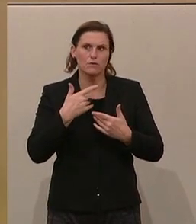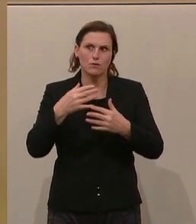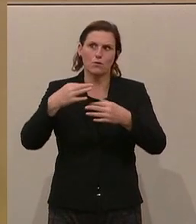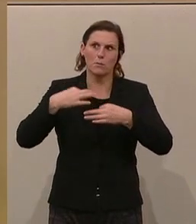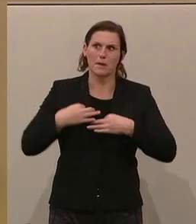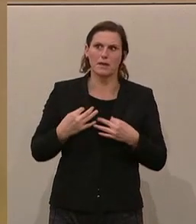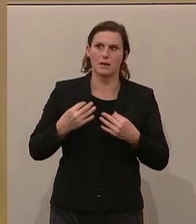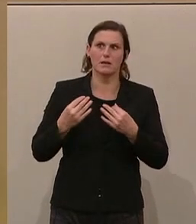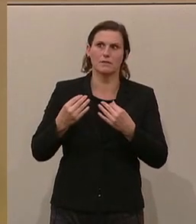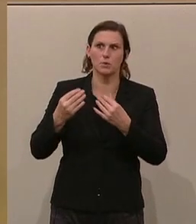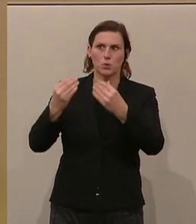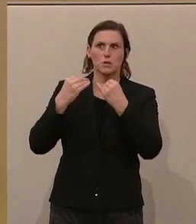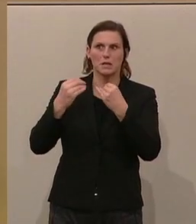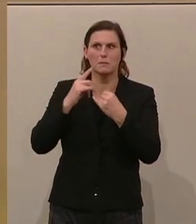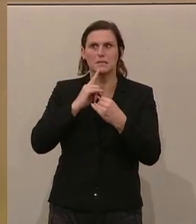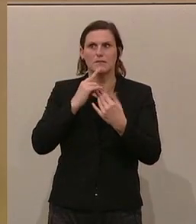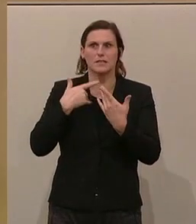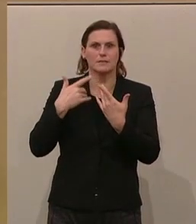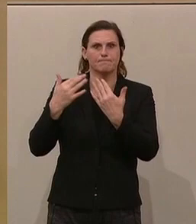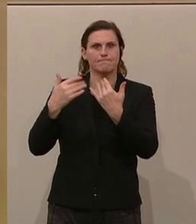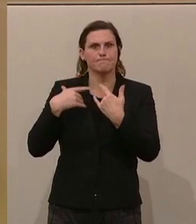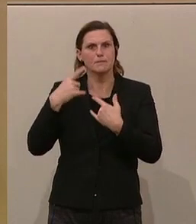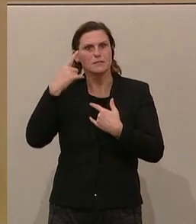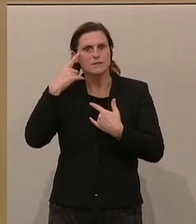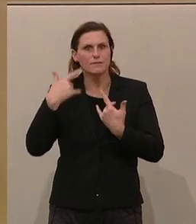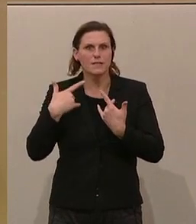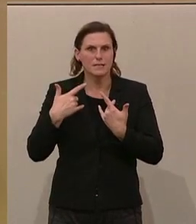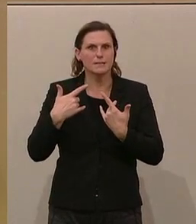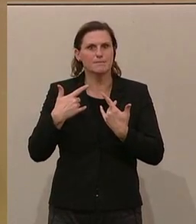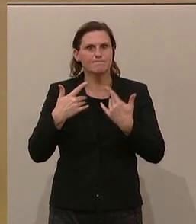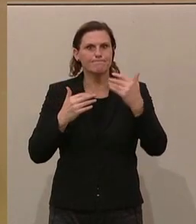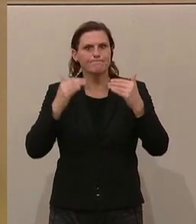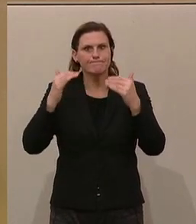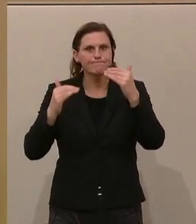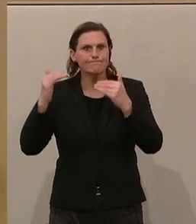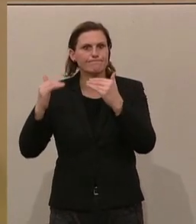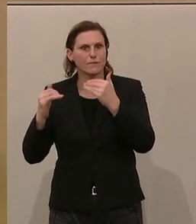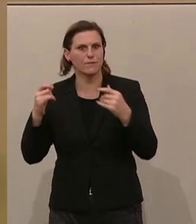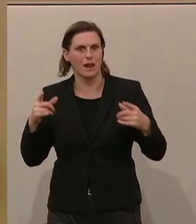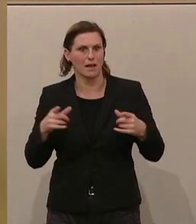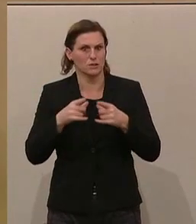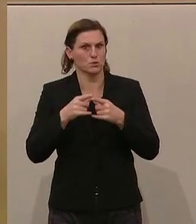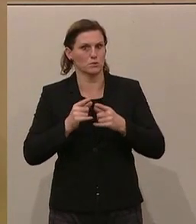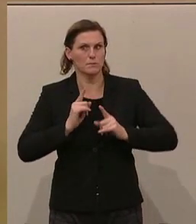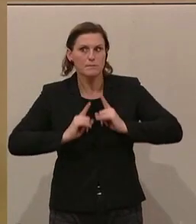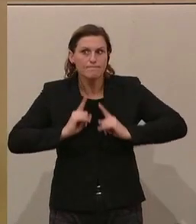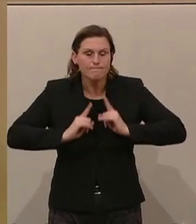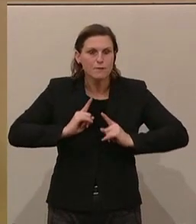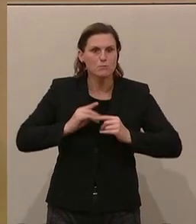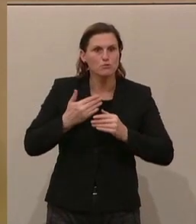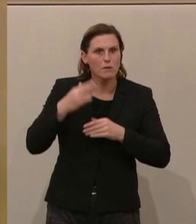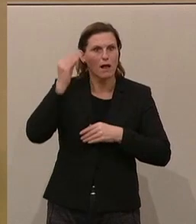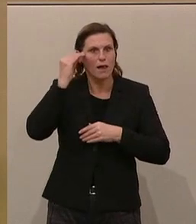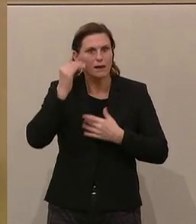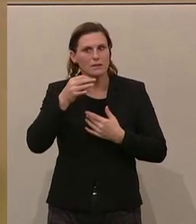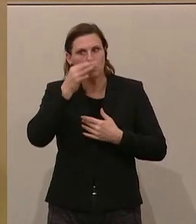schaffen und entsprechend auch Symbolpolitik zu machen, zu zeigen, Leistung kann sich lohnen, muss sich lohnen, um Ehrgeiz zu wecken, Neugier zu wecken